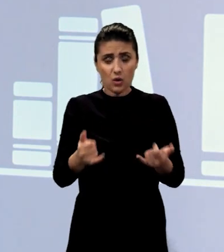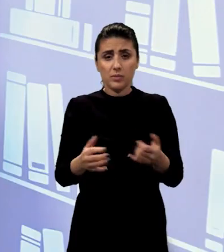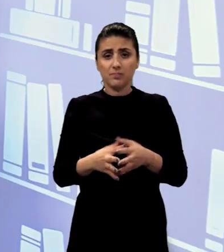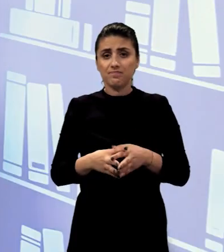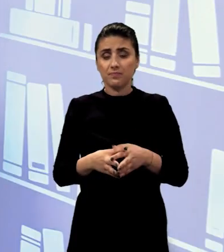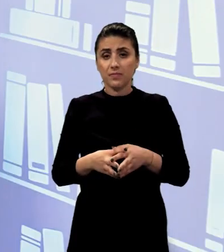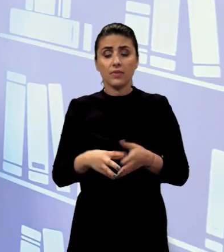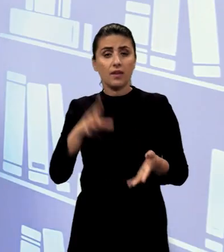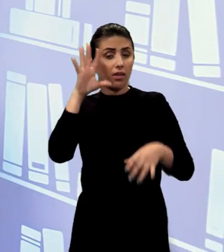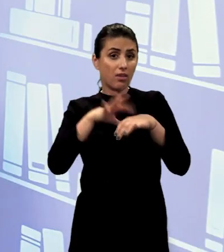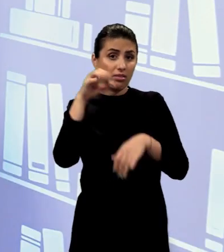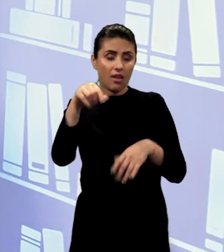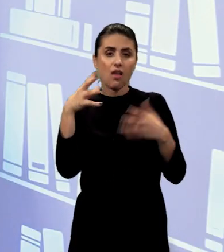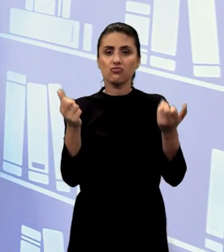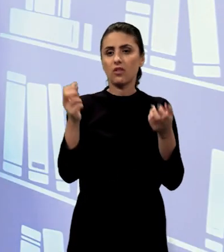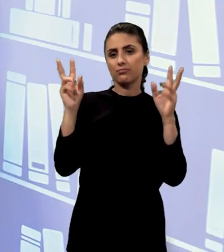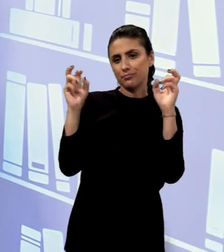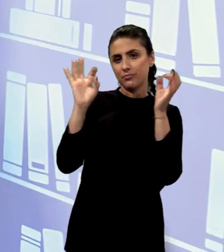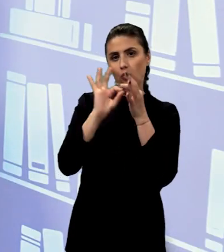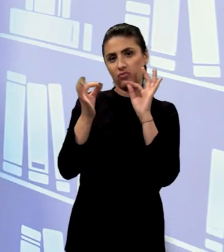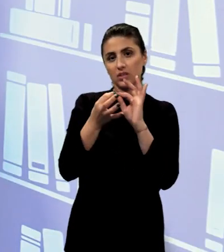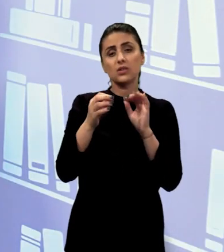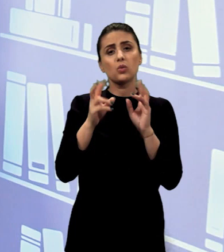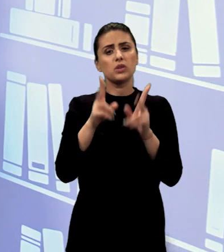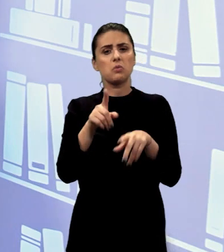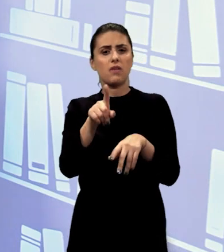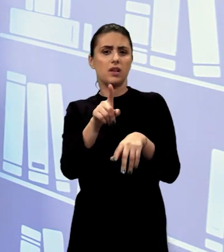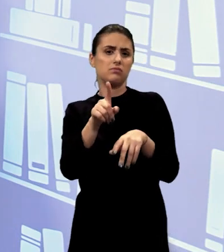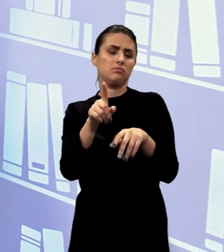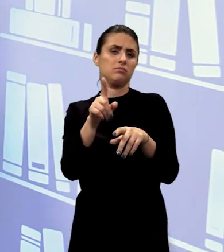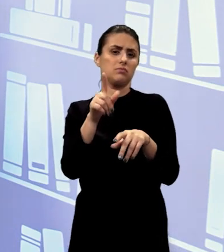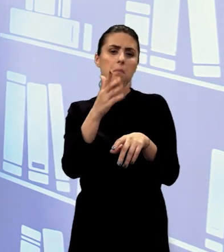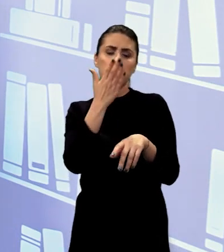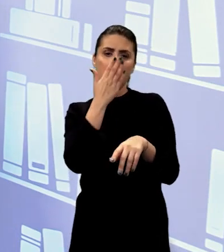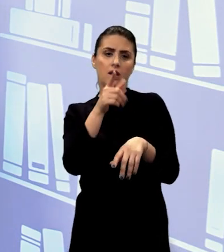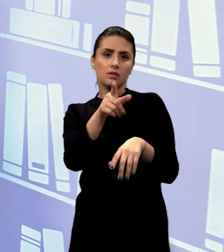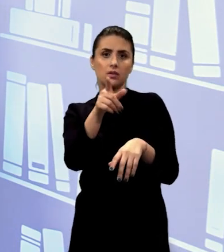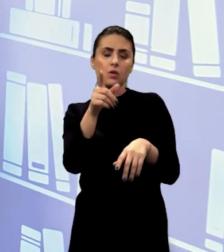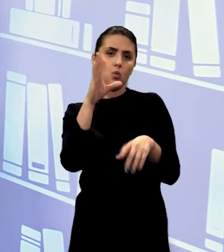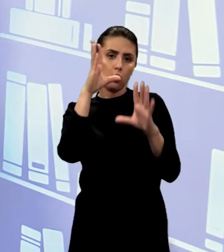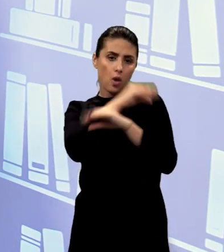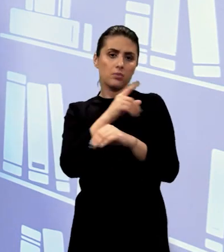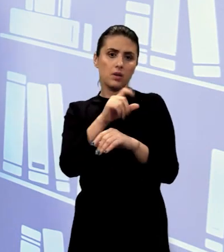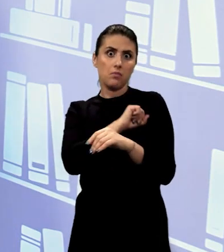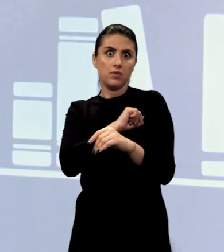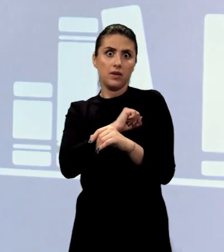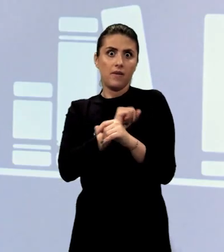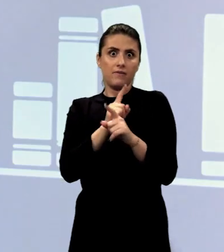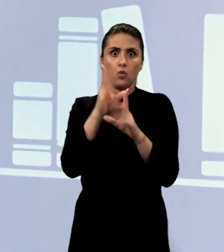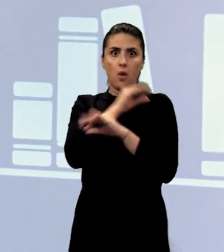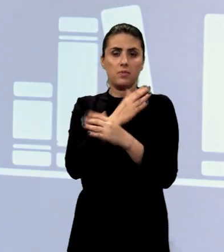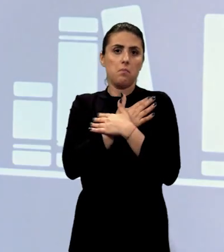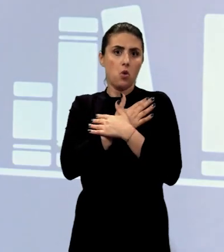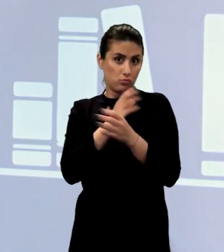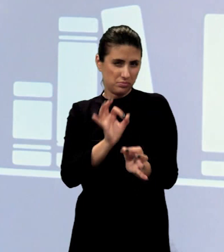21. Ideea parabolei nu este să ți inducă teama că poate mor la noapte. Acesta ar fi un străs în plus, nu-i așa?